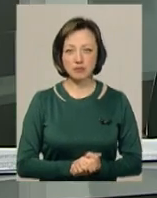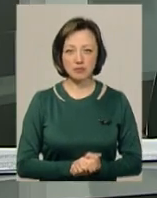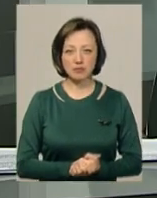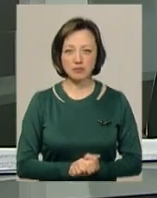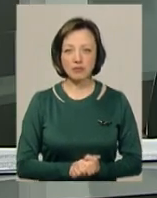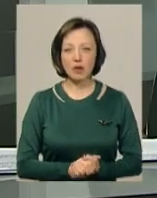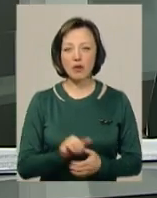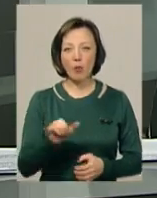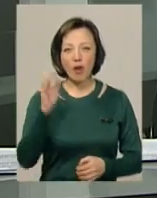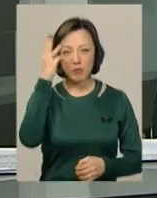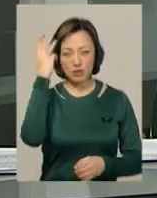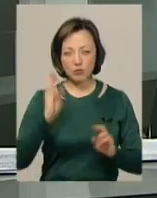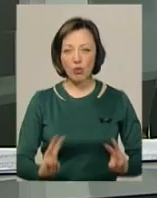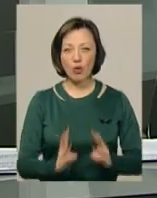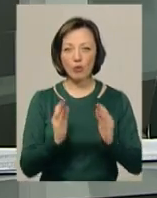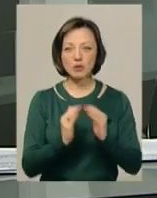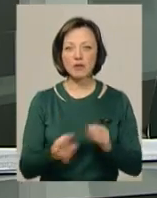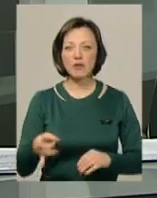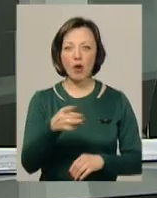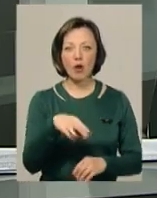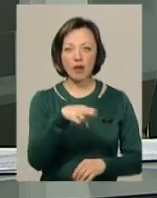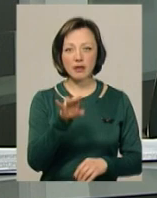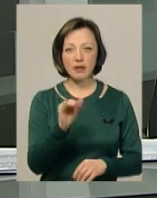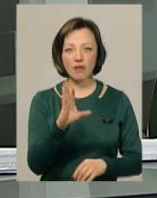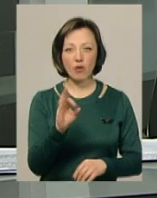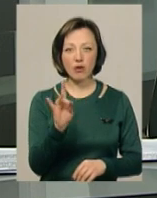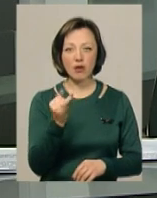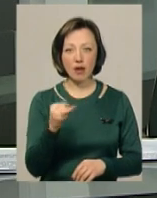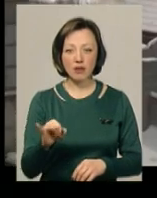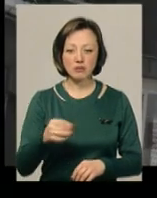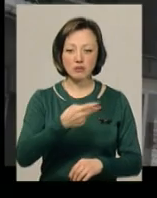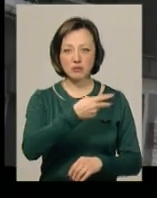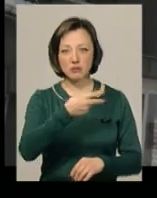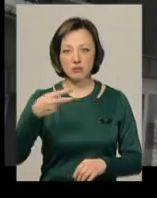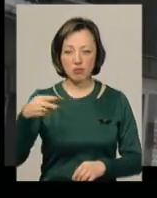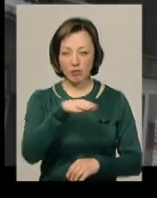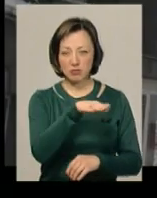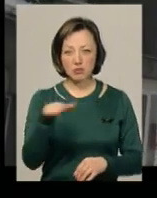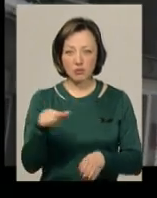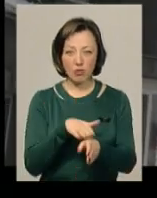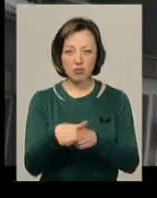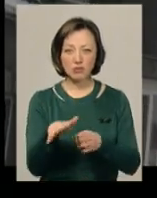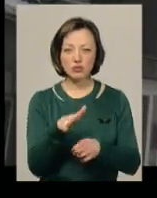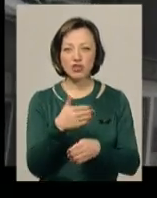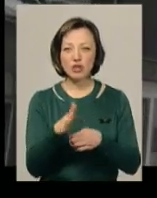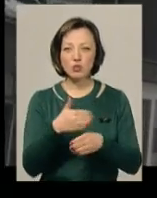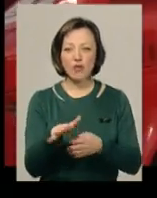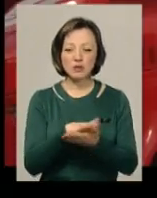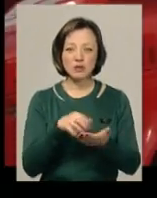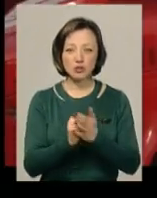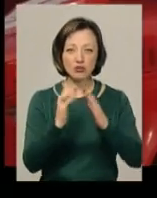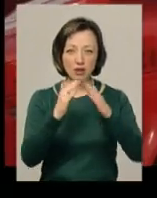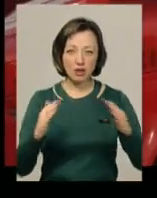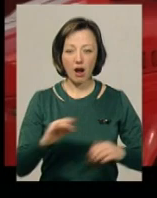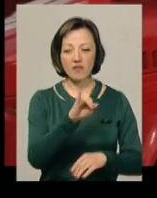У Хмельницькому горів будинок у мікрорайоні Дивокрай. Вогонь охопив весь другий поверх. Частково знищений дах, вікна та деякі